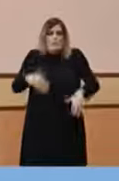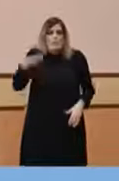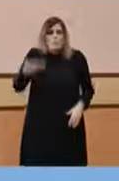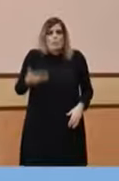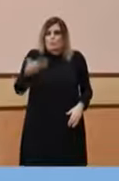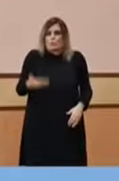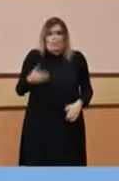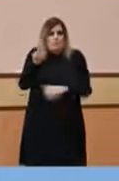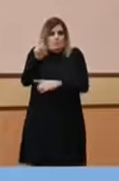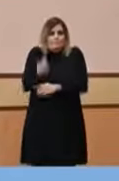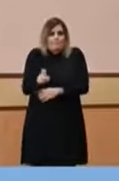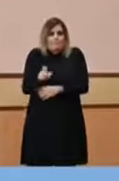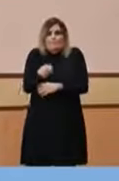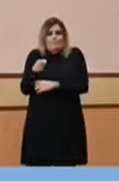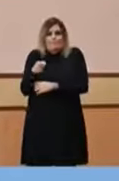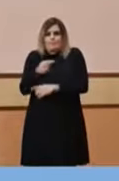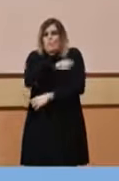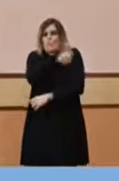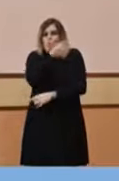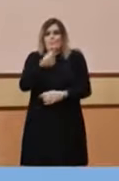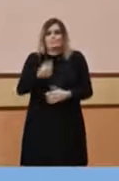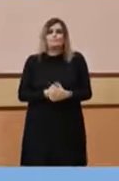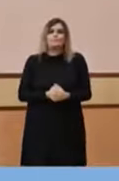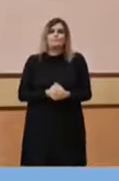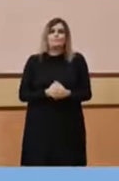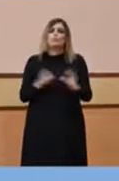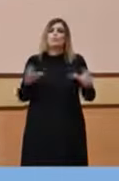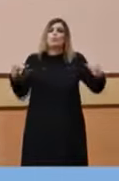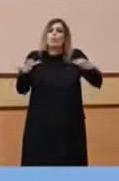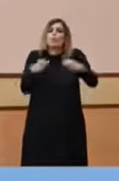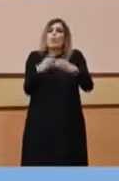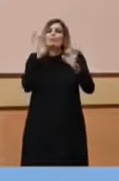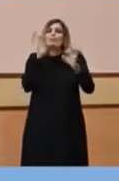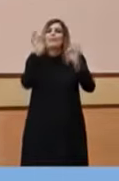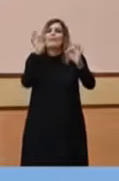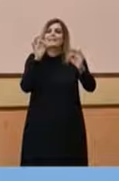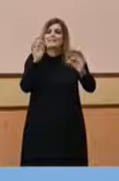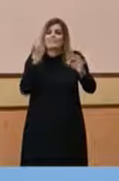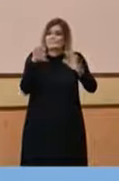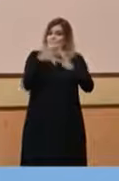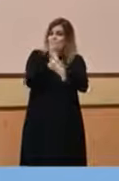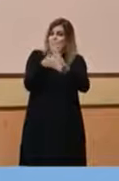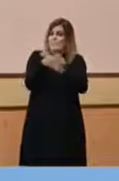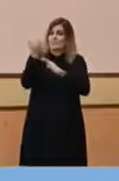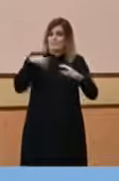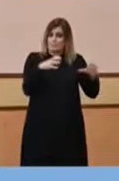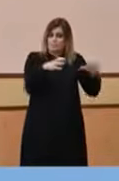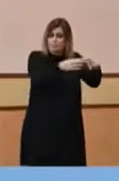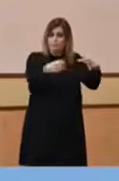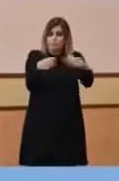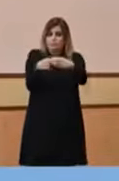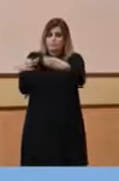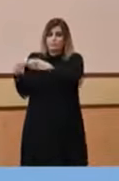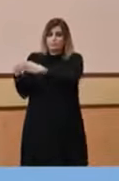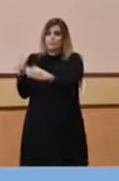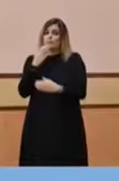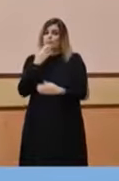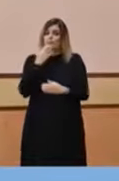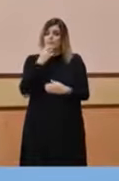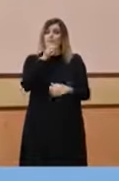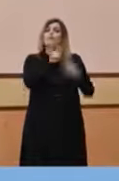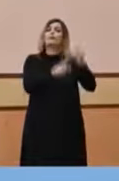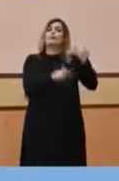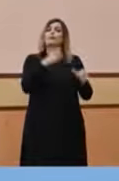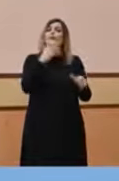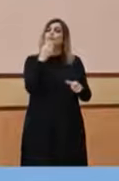Llavors, l'ha dit la consellera, els grups de risc, simplement ressaltar que les persones amb factors de risc